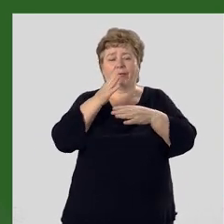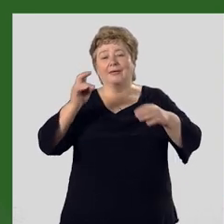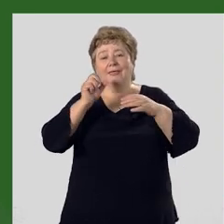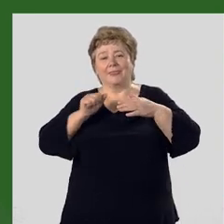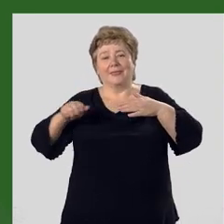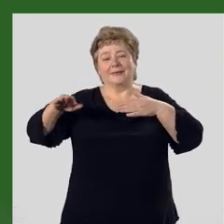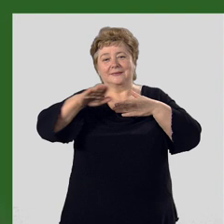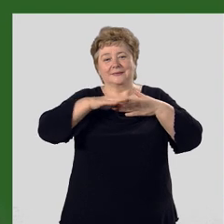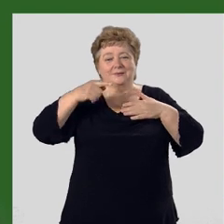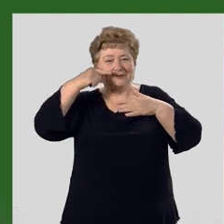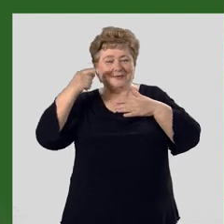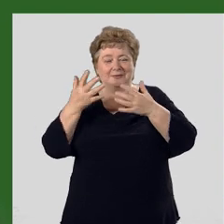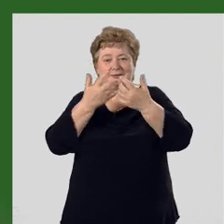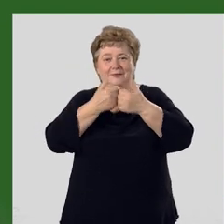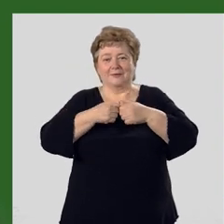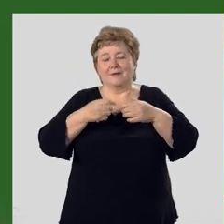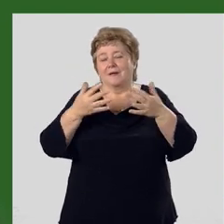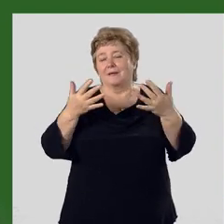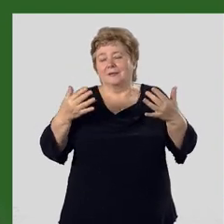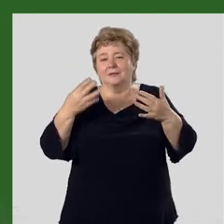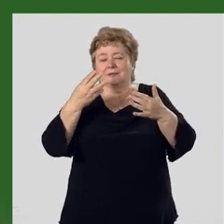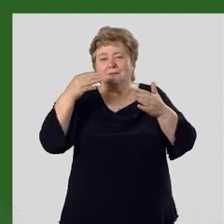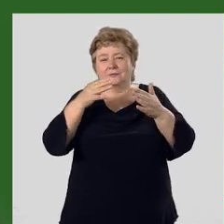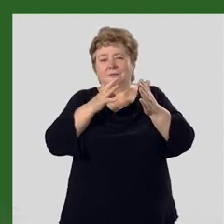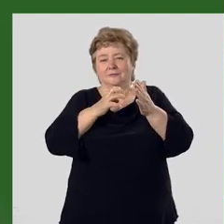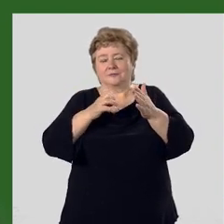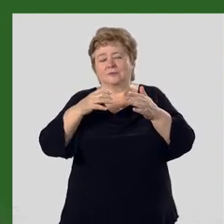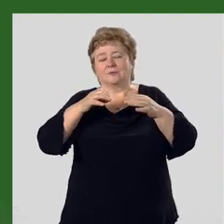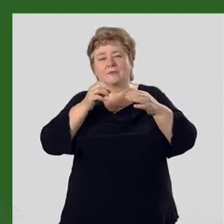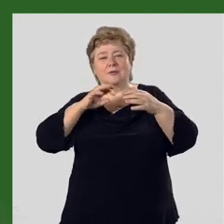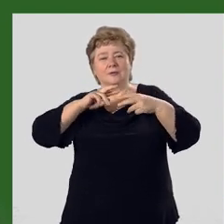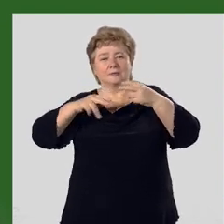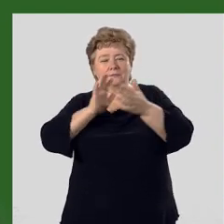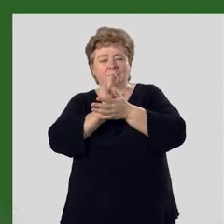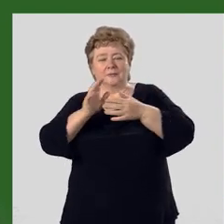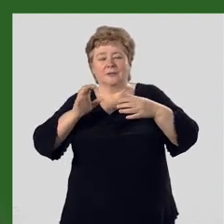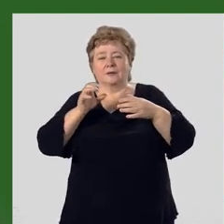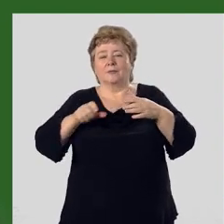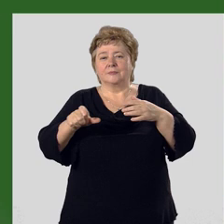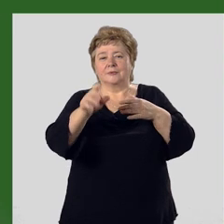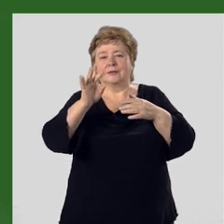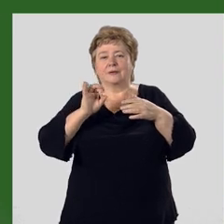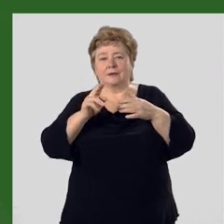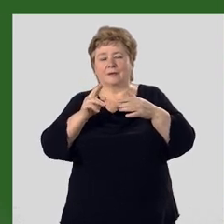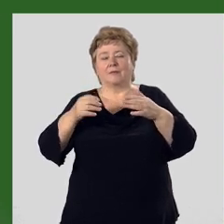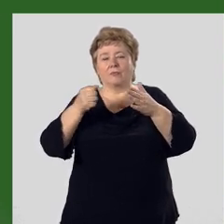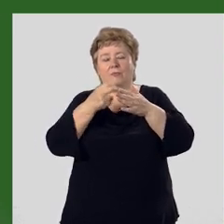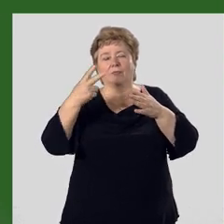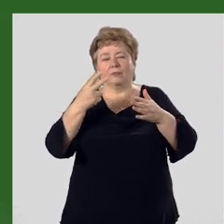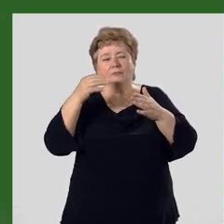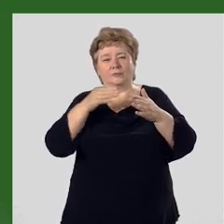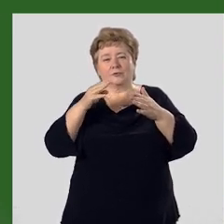На территории Кыргызстана насчитывается около 3900 селевых бассейнов рек, а также до 2000